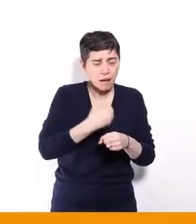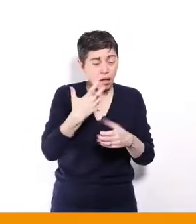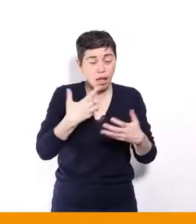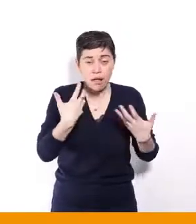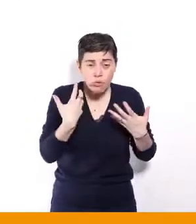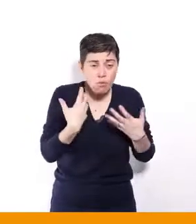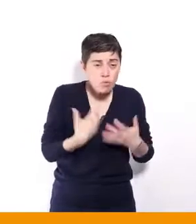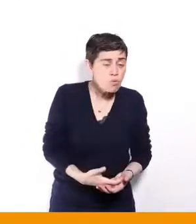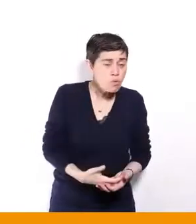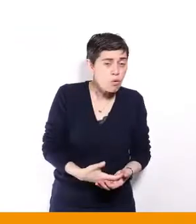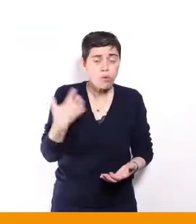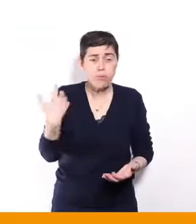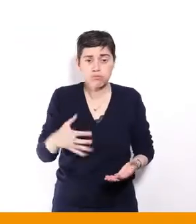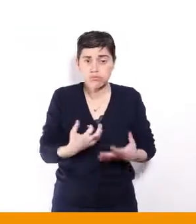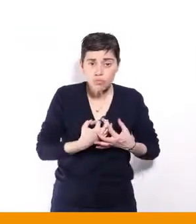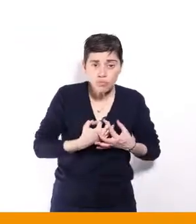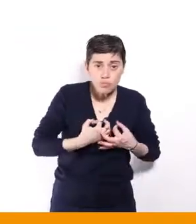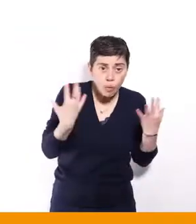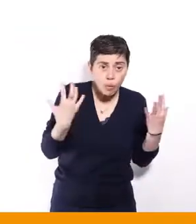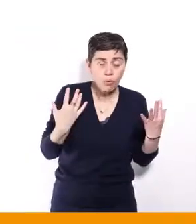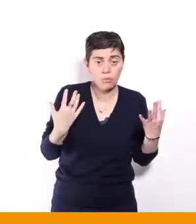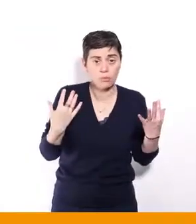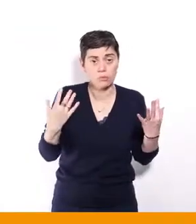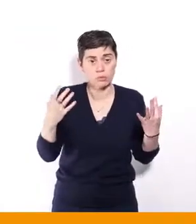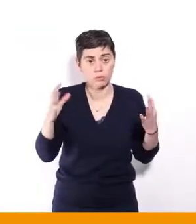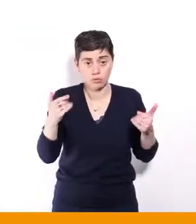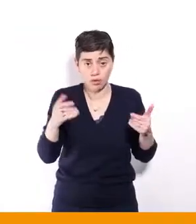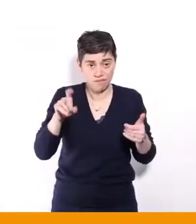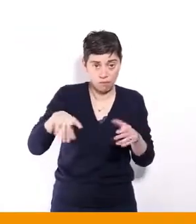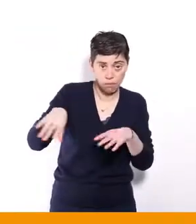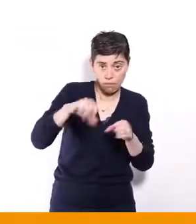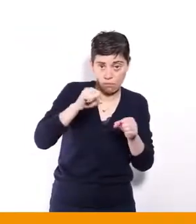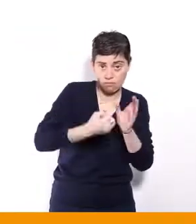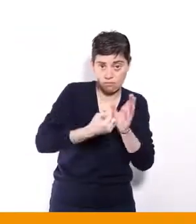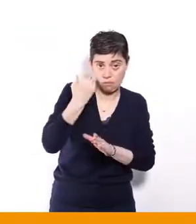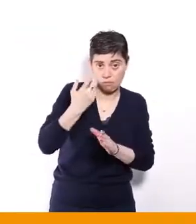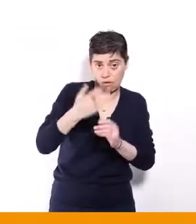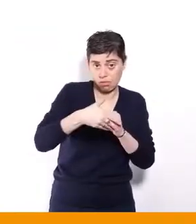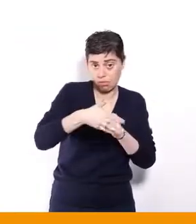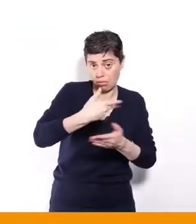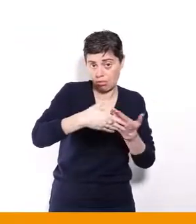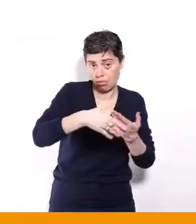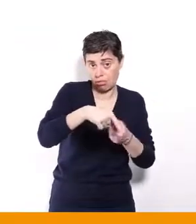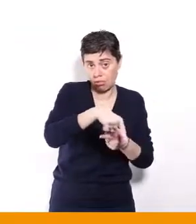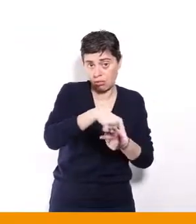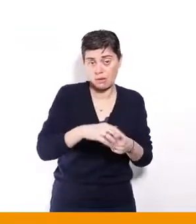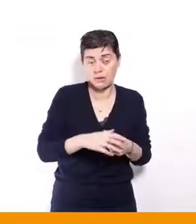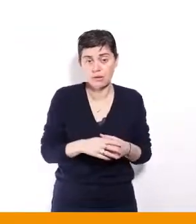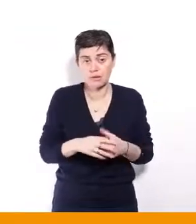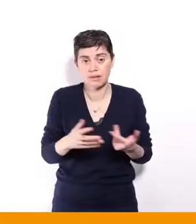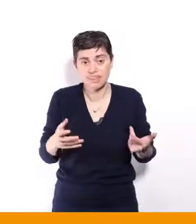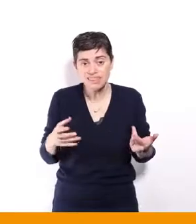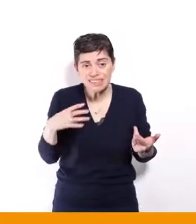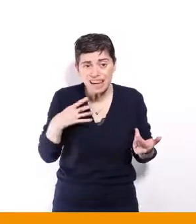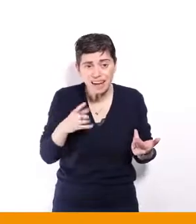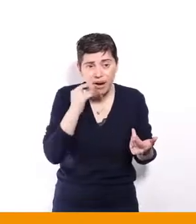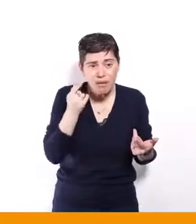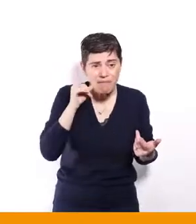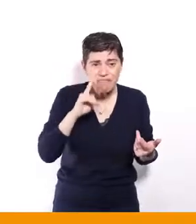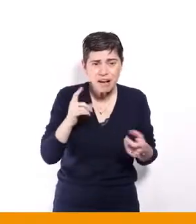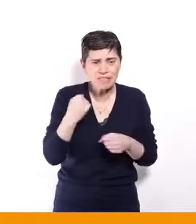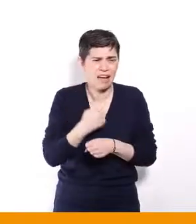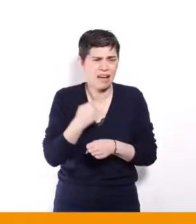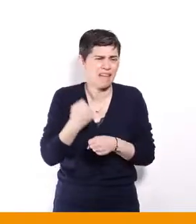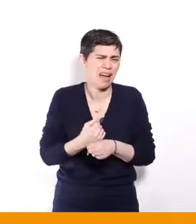'est une société qui est absurde, parce que, finalement, un certain nombre de femmes et d'hommes croulent, mais croulent vraiment sous le poids du